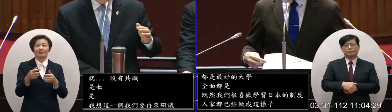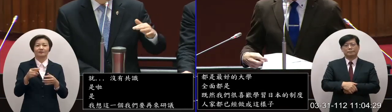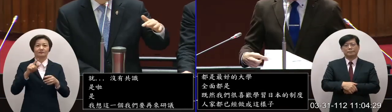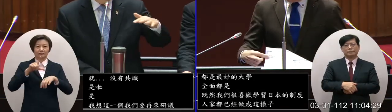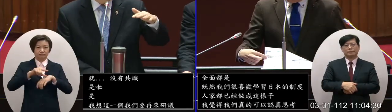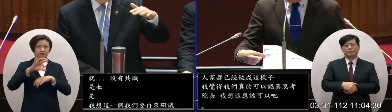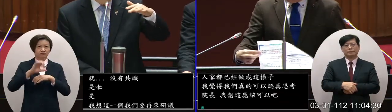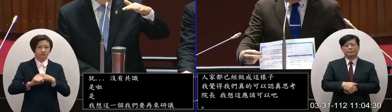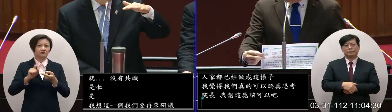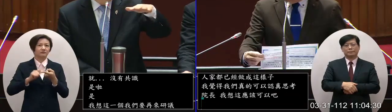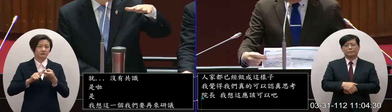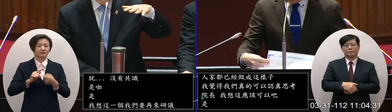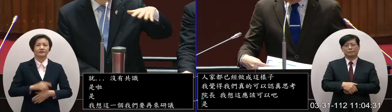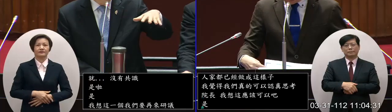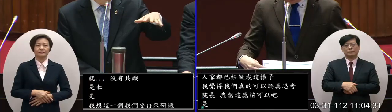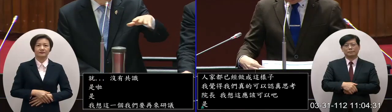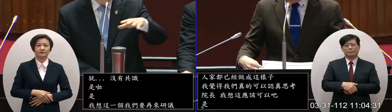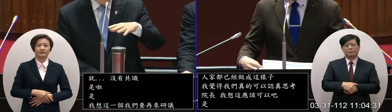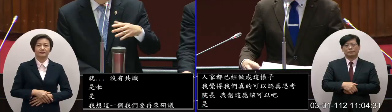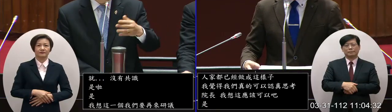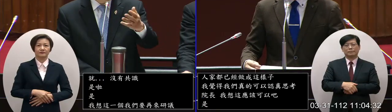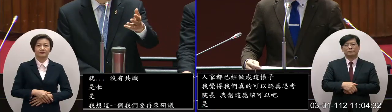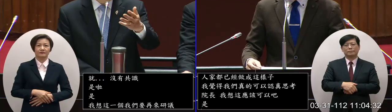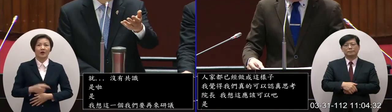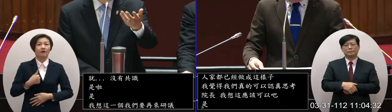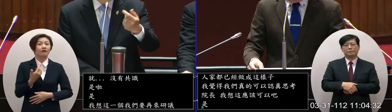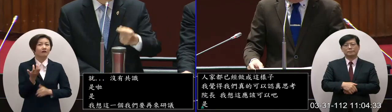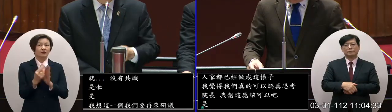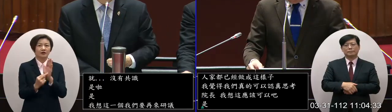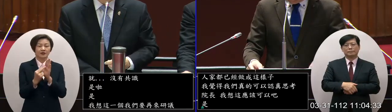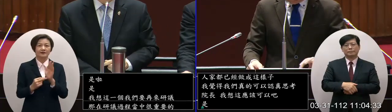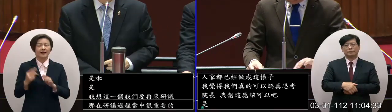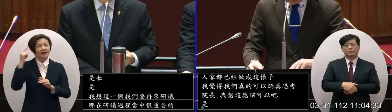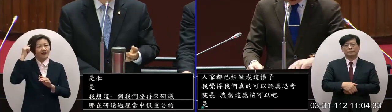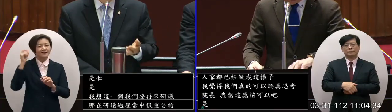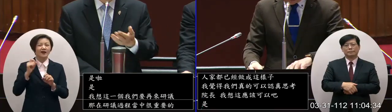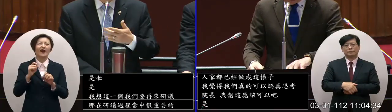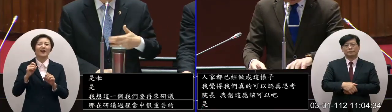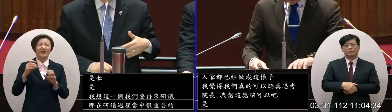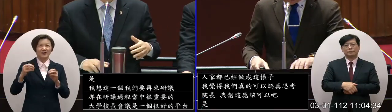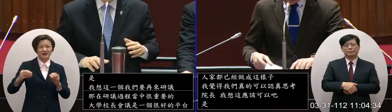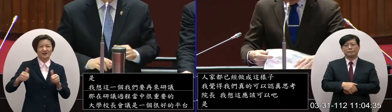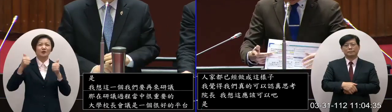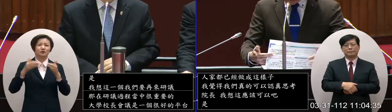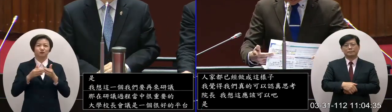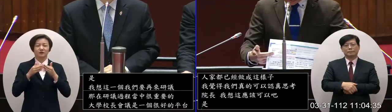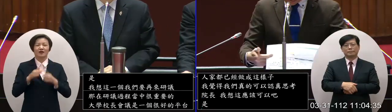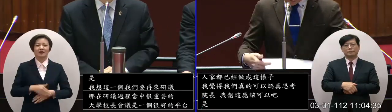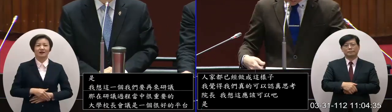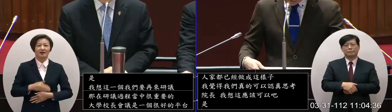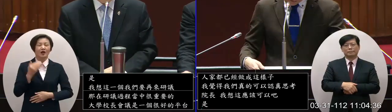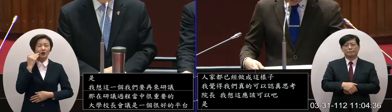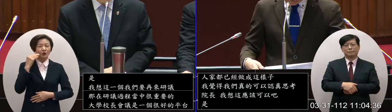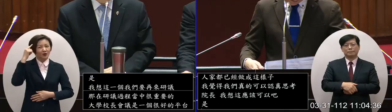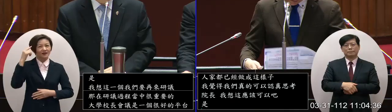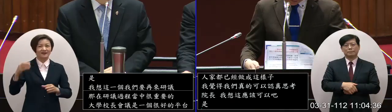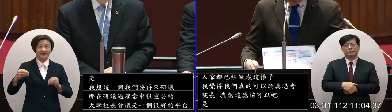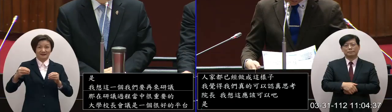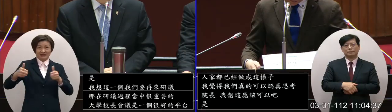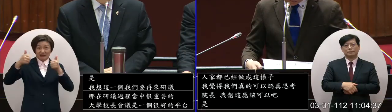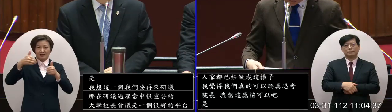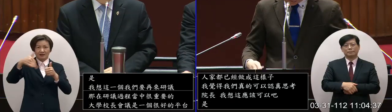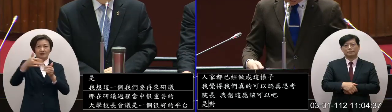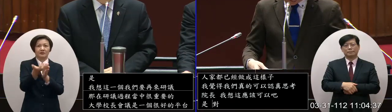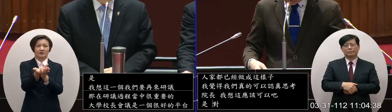那這個是要有我剛才講過就是共識嘛這個共識還沒有完全建立起來以前